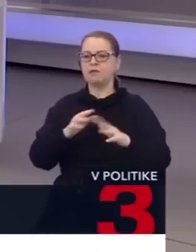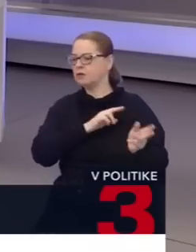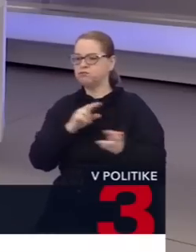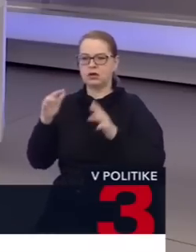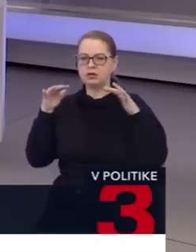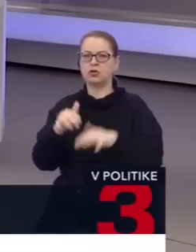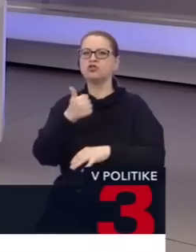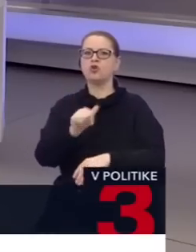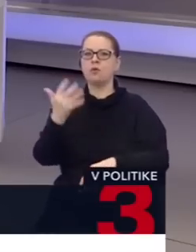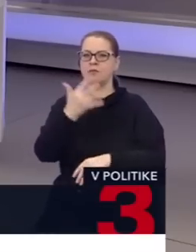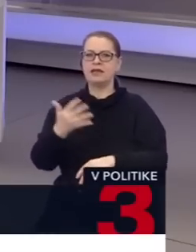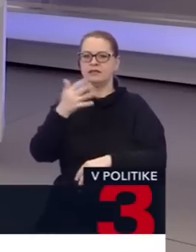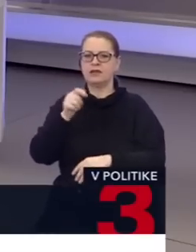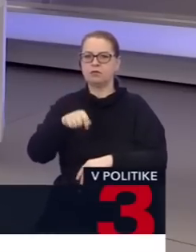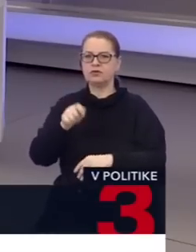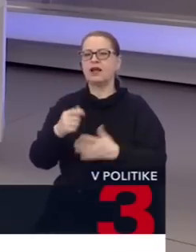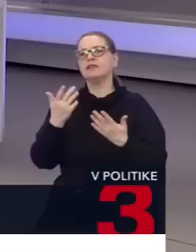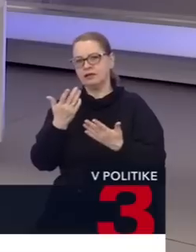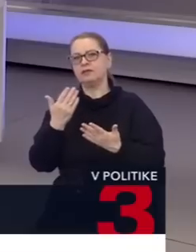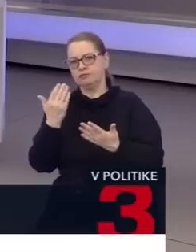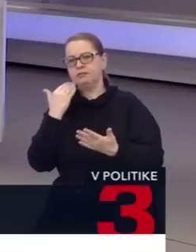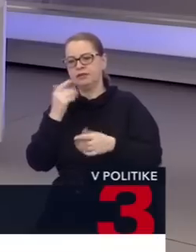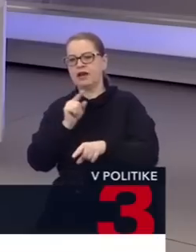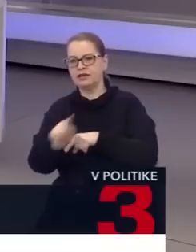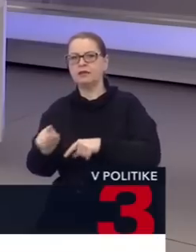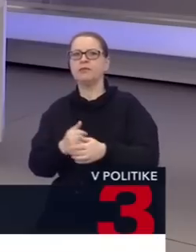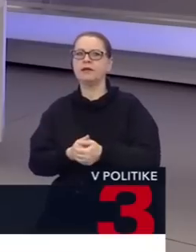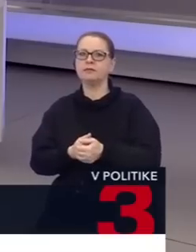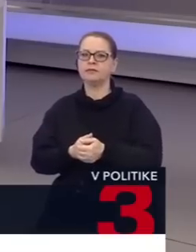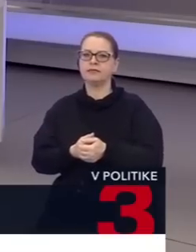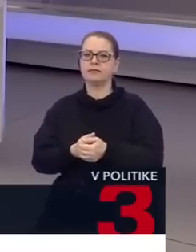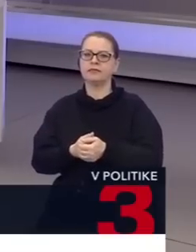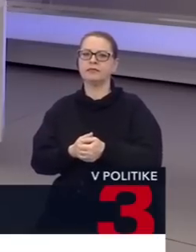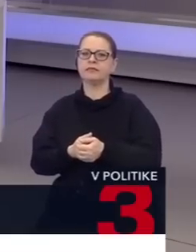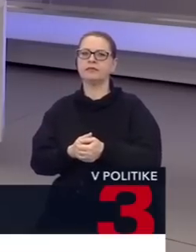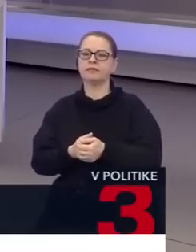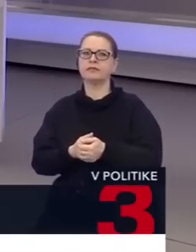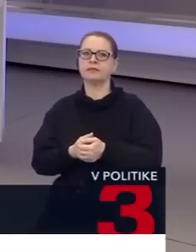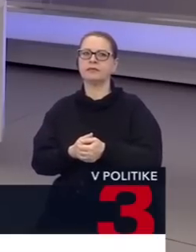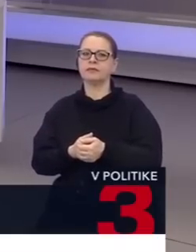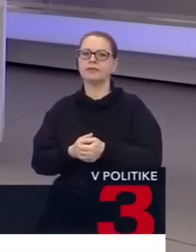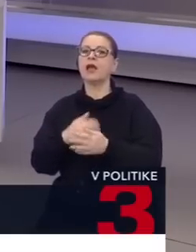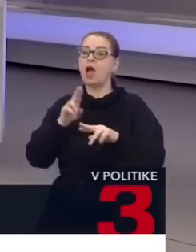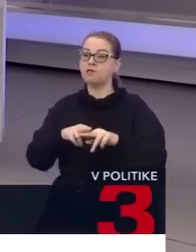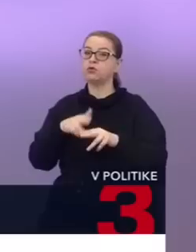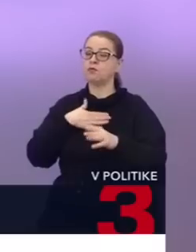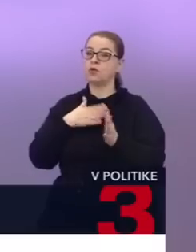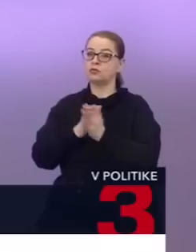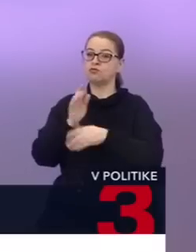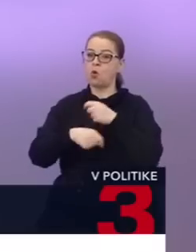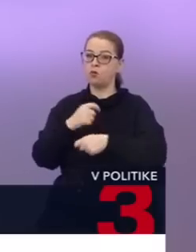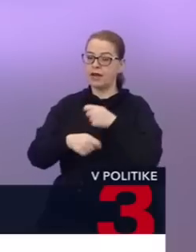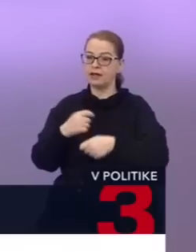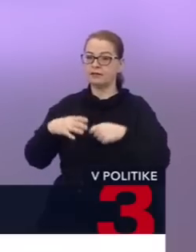poslancov. Poslanci zvyknú chýbať a podobne. A po druhé, moja spolupráca s pani prezidentkou je